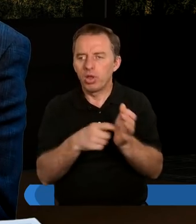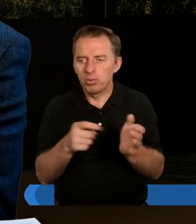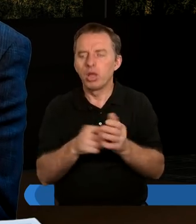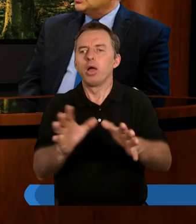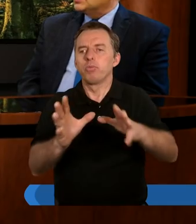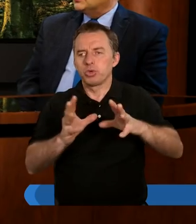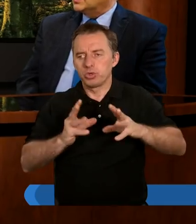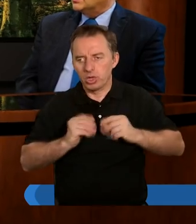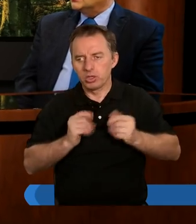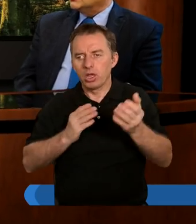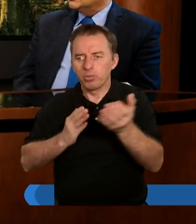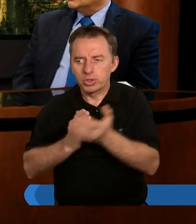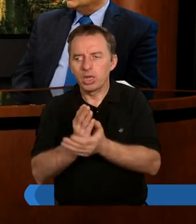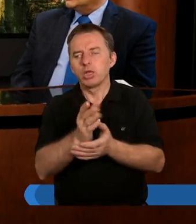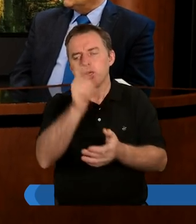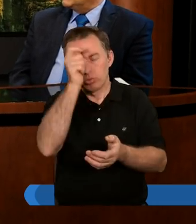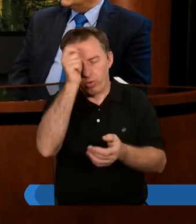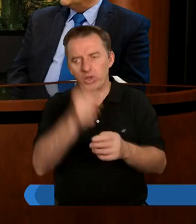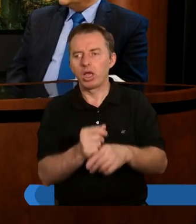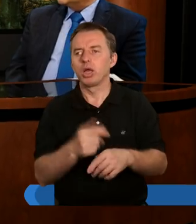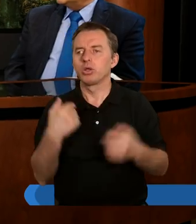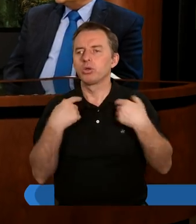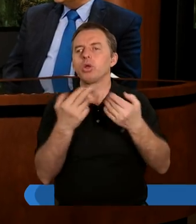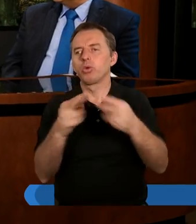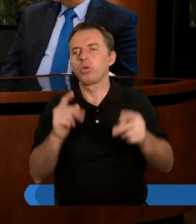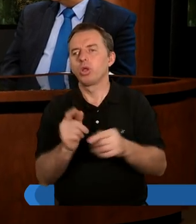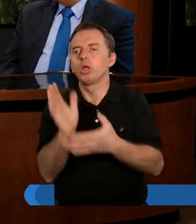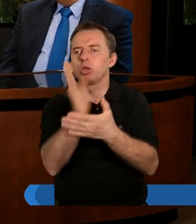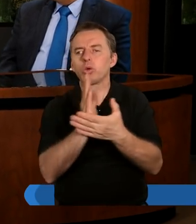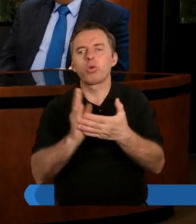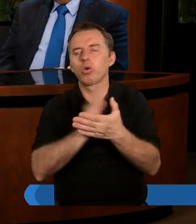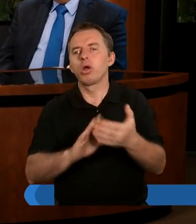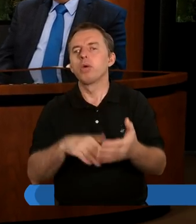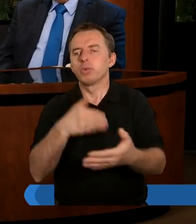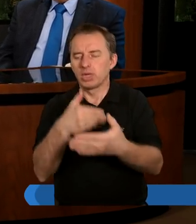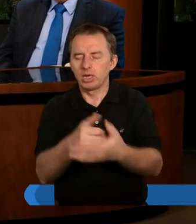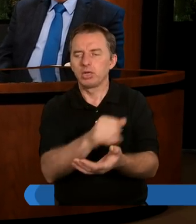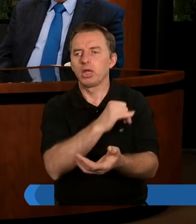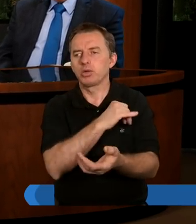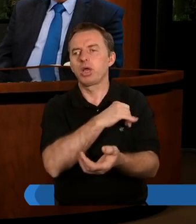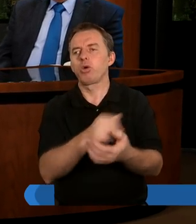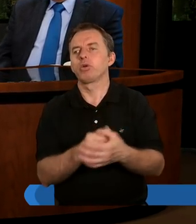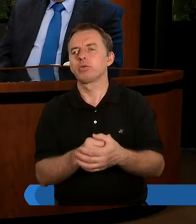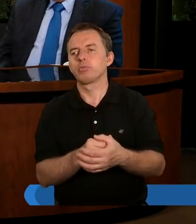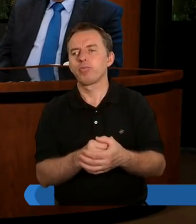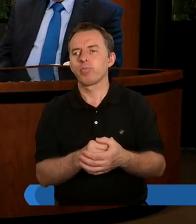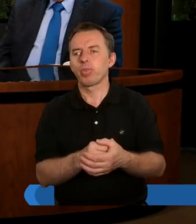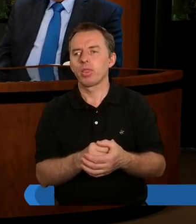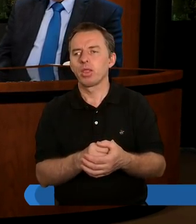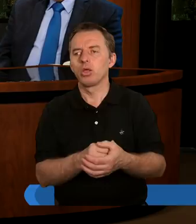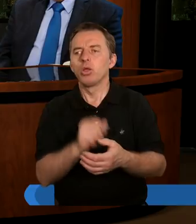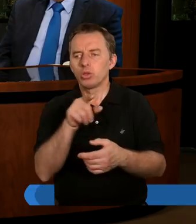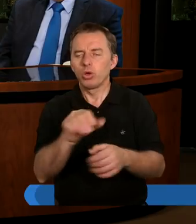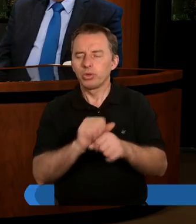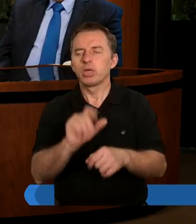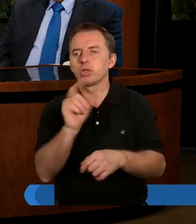przyjęcia przez człowieka, gdzie jak powiedziałem, jest miejsce na skruchę, na wyznanie grzechu i takie rzeczy, ale to już